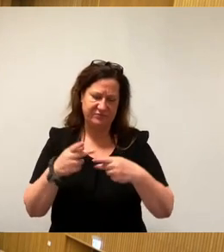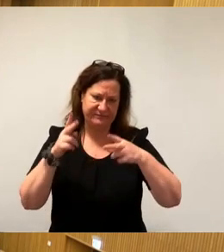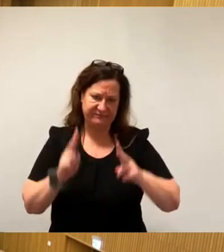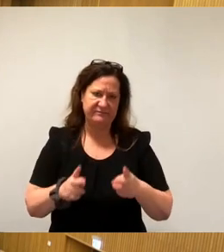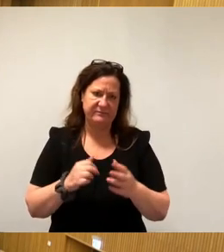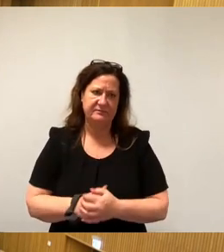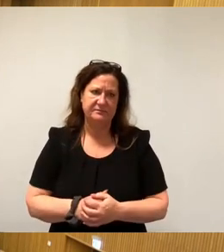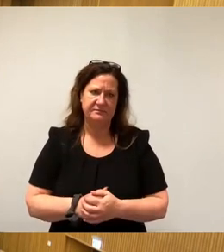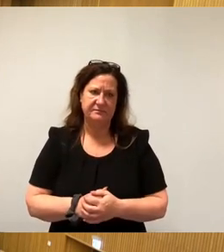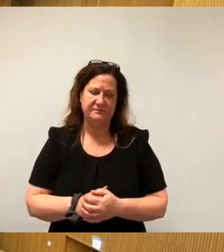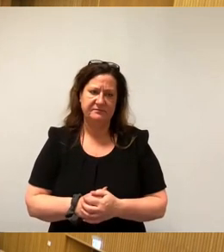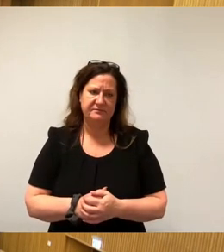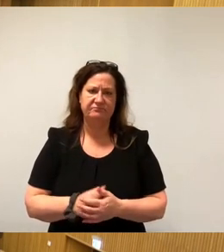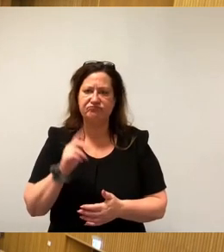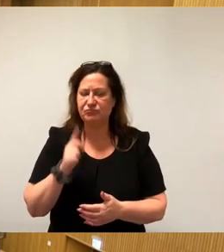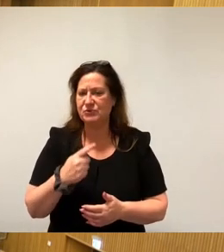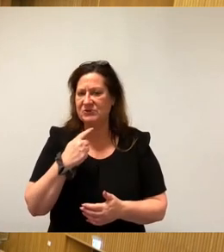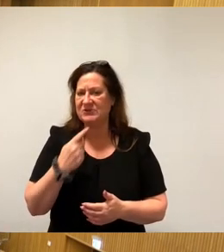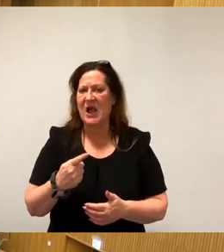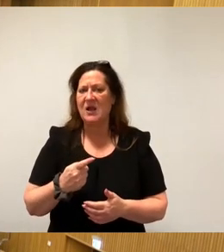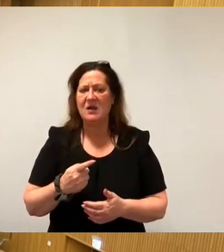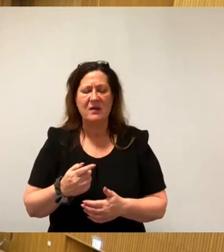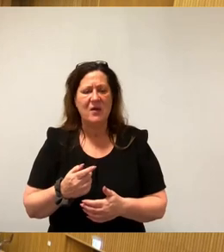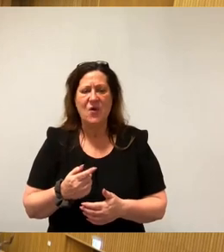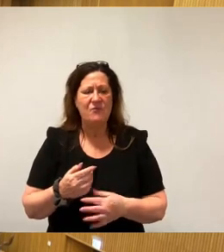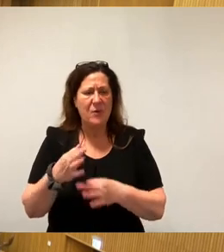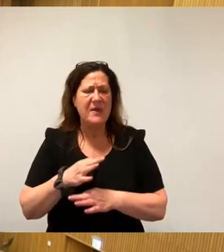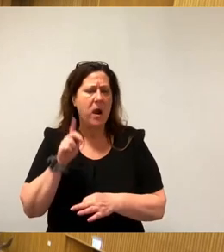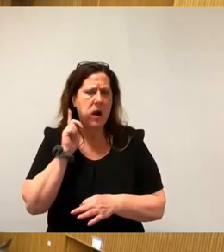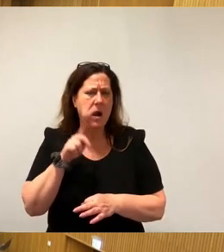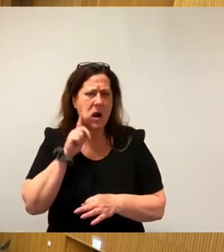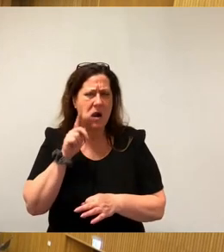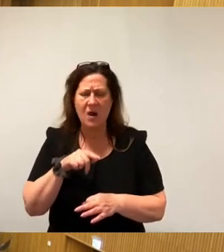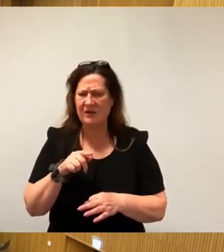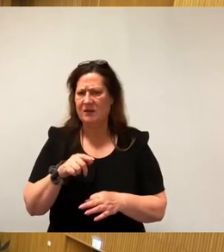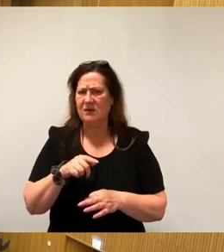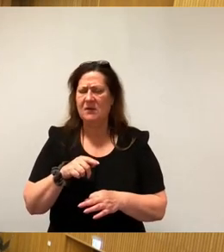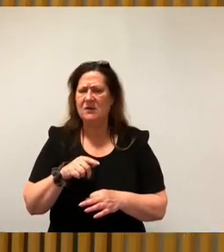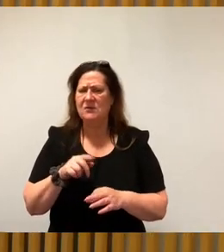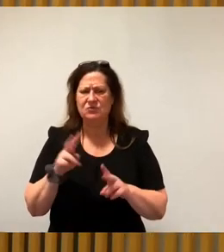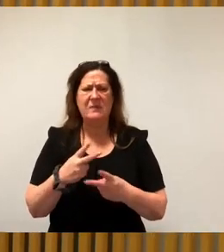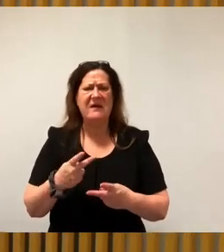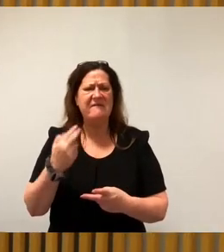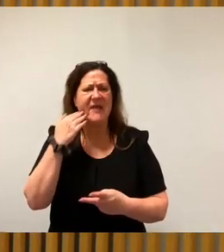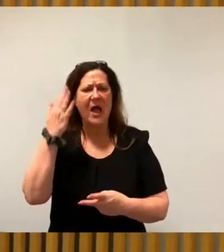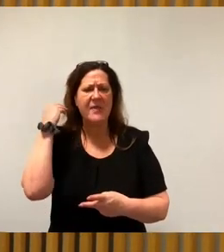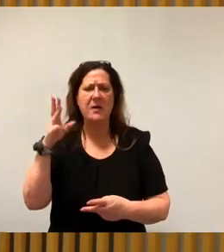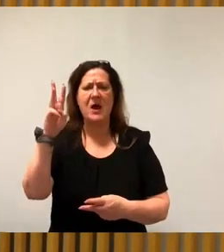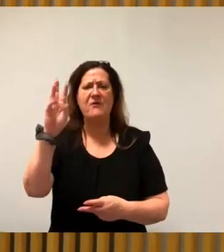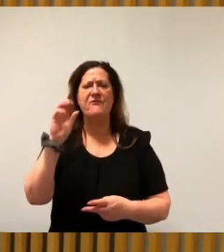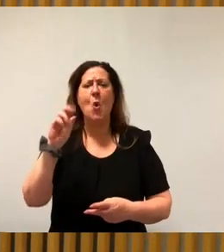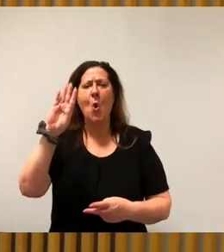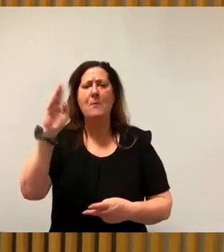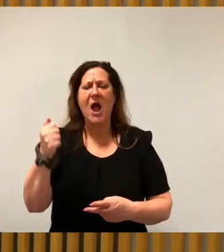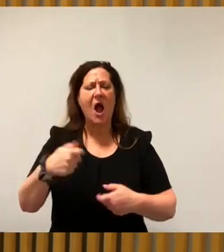auch noch mal sagen, weil mich diese Lüge auch anödet. Von denjenigen, die dem Woba-Verkauf zugestimmt haben,